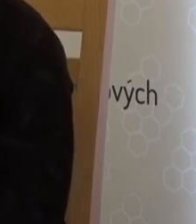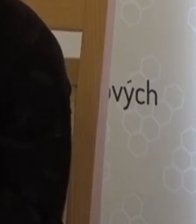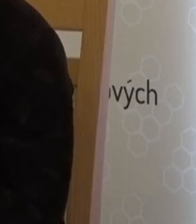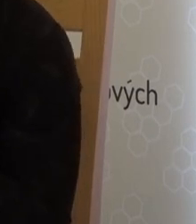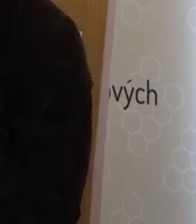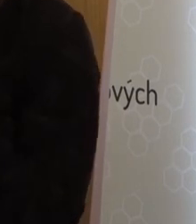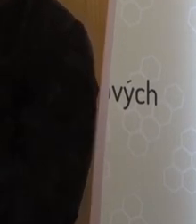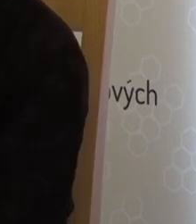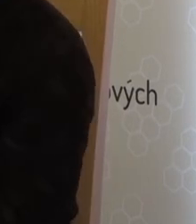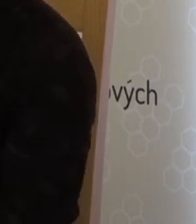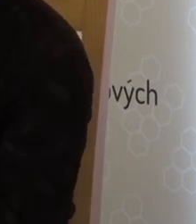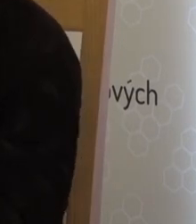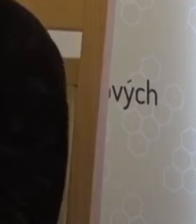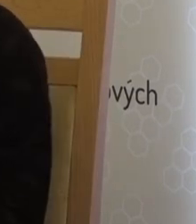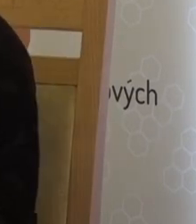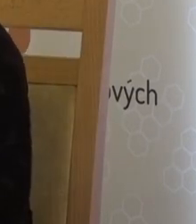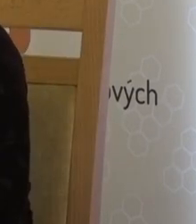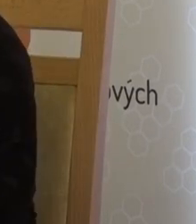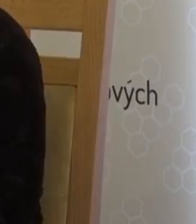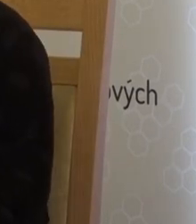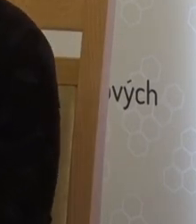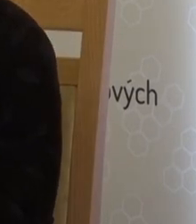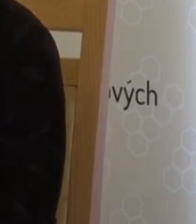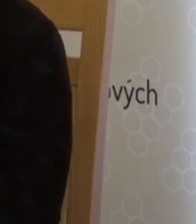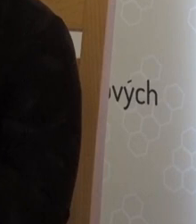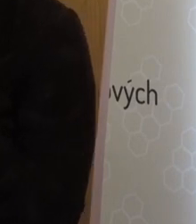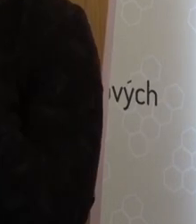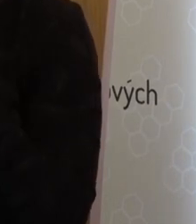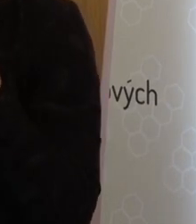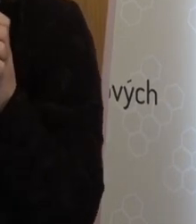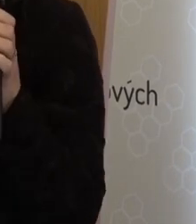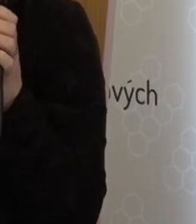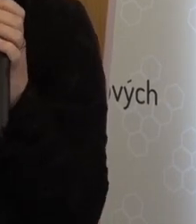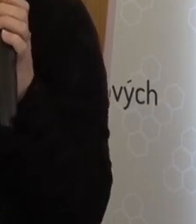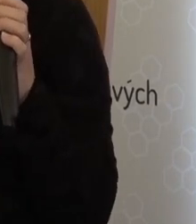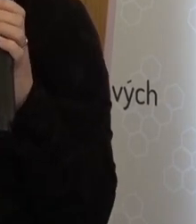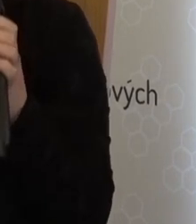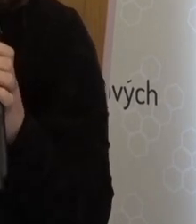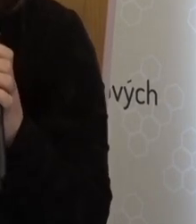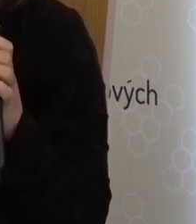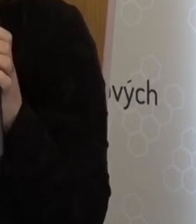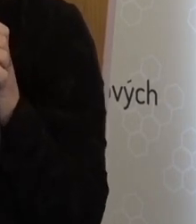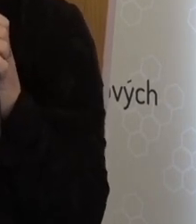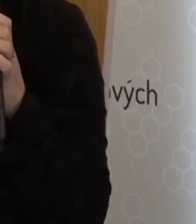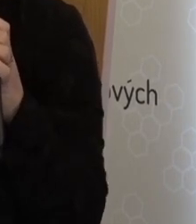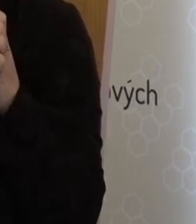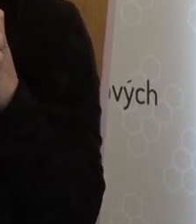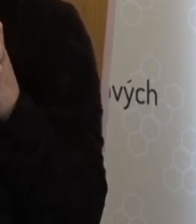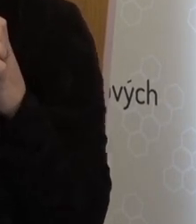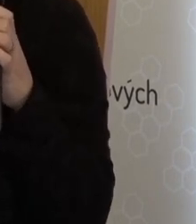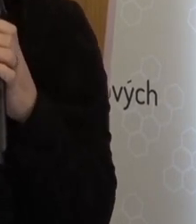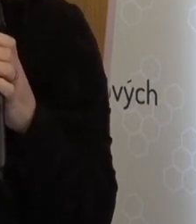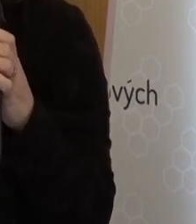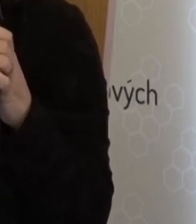případ, tak jsem to chtěla dát jenom třeba jako k diskuzi, to vnímáte stejně, kdy vlastně byl jeden návrh, že vlastně kdo bude chtít